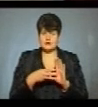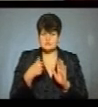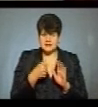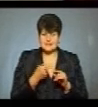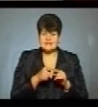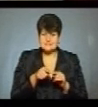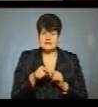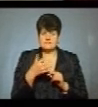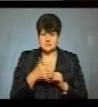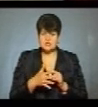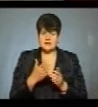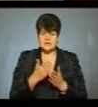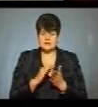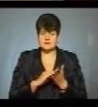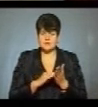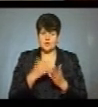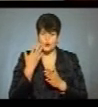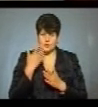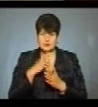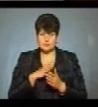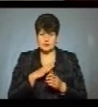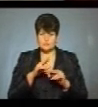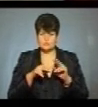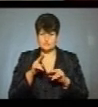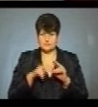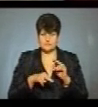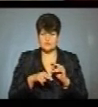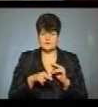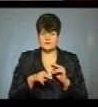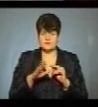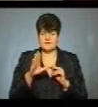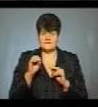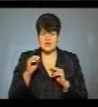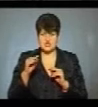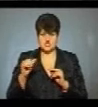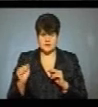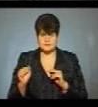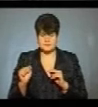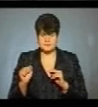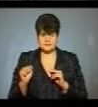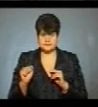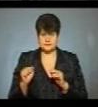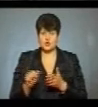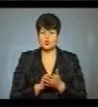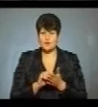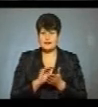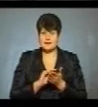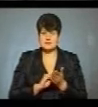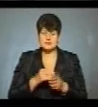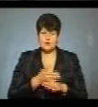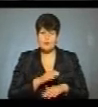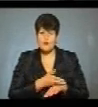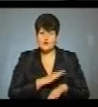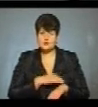дотовано, коли була відбудована сама вежа. Документ написаний польською